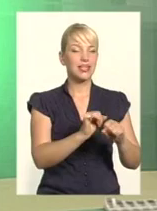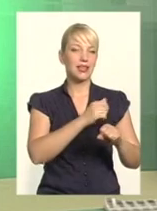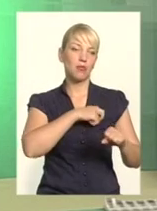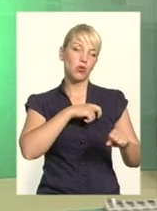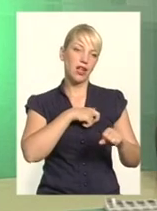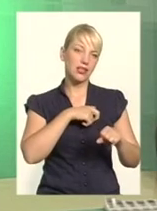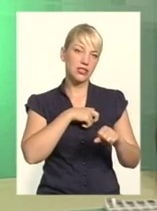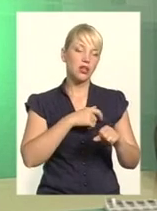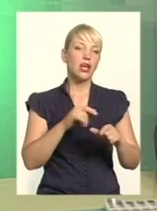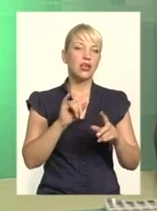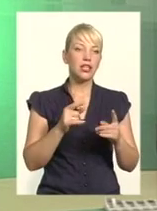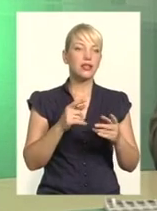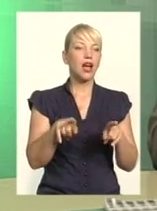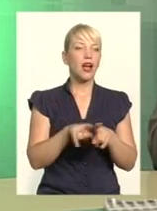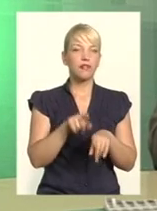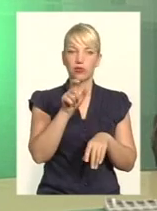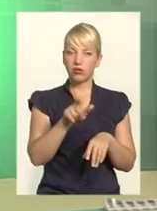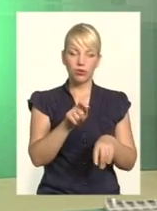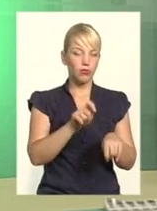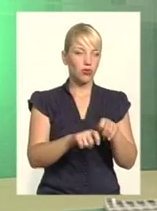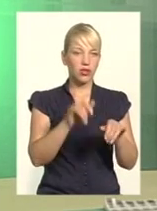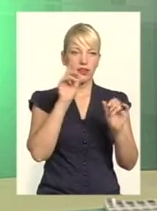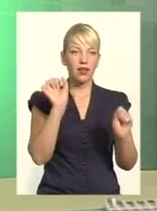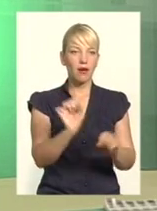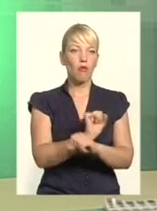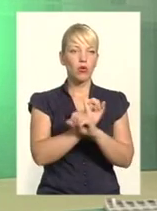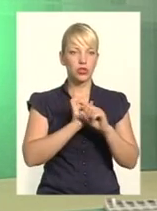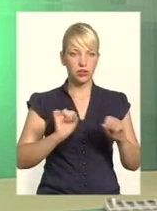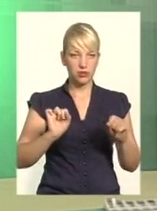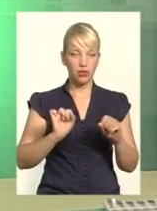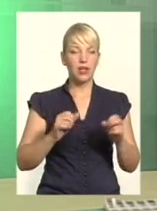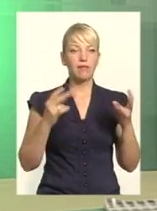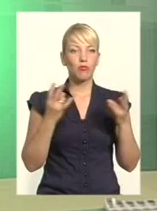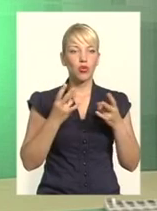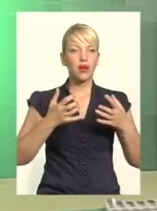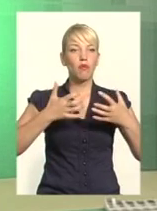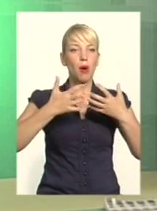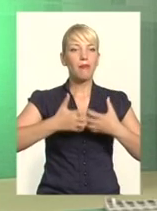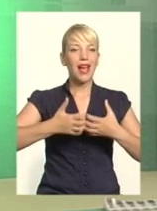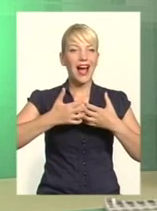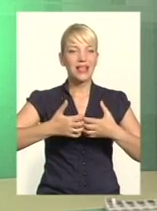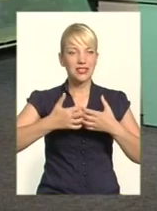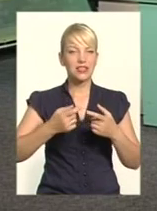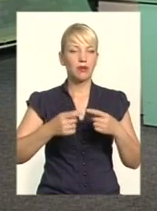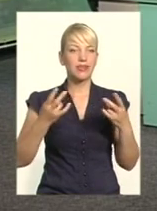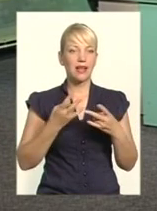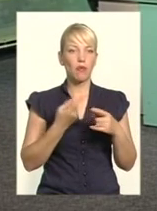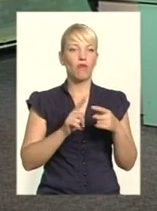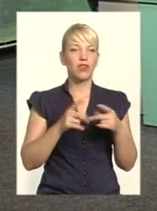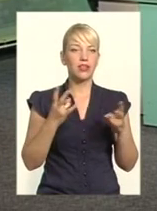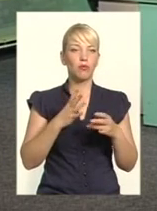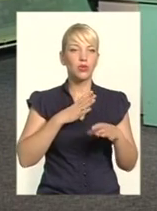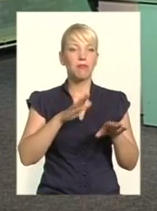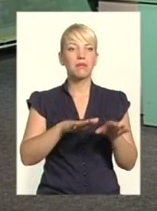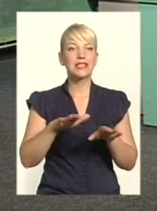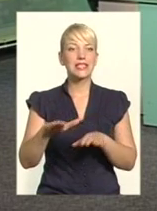щось інше, і відповідно таку людину і проконтролювати неможливо. Потрібні механізми, а першу чергу, це мають місцеві працівники, місцеві фірми робити,